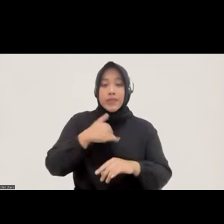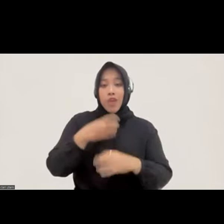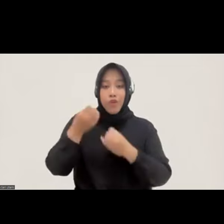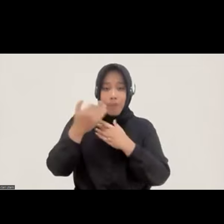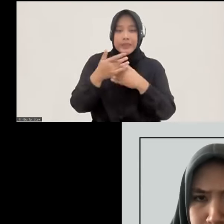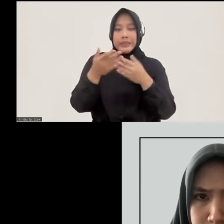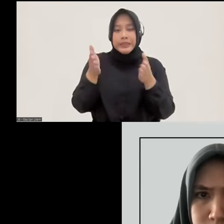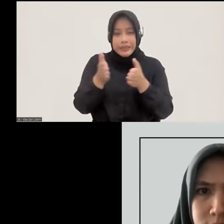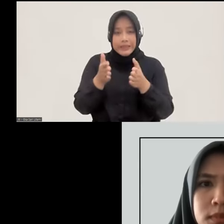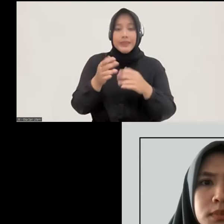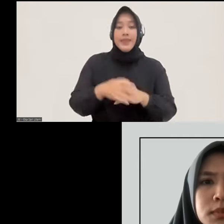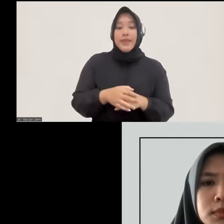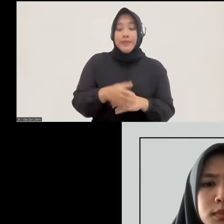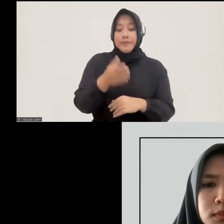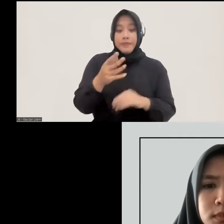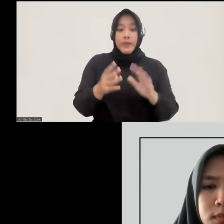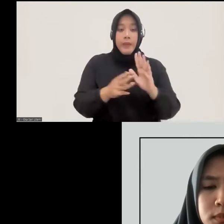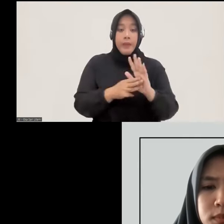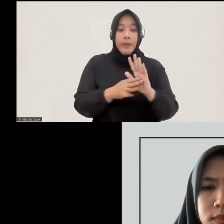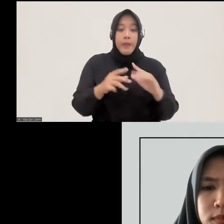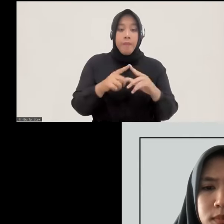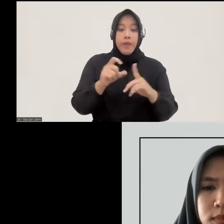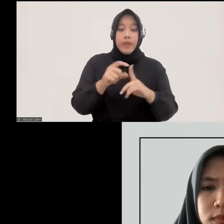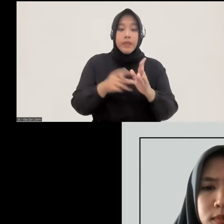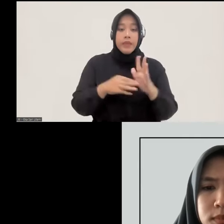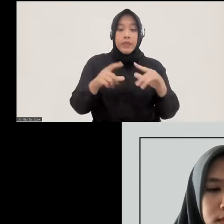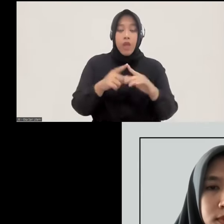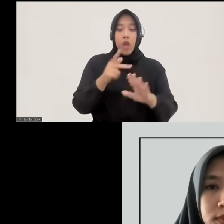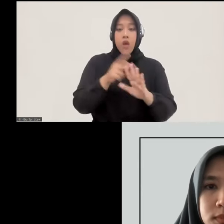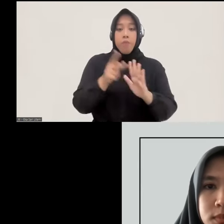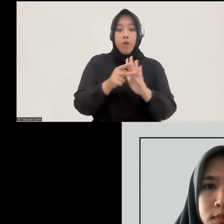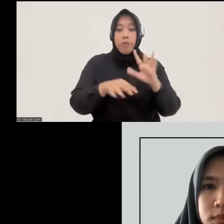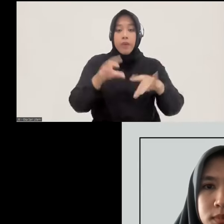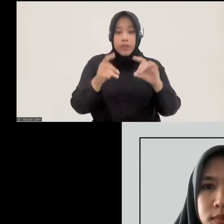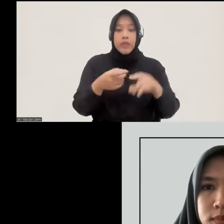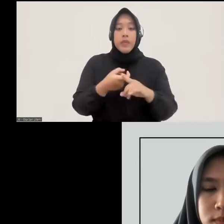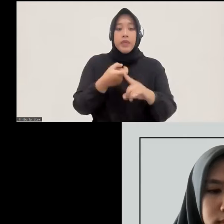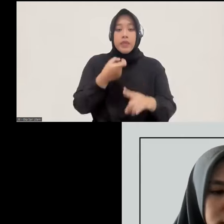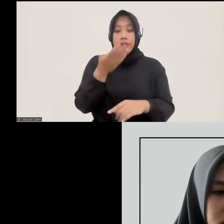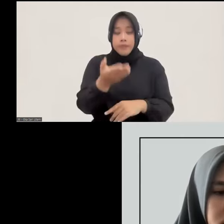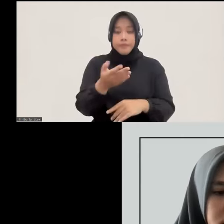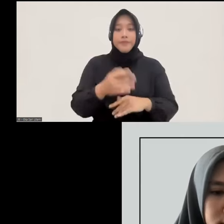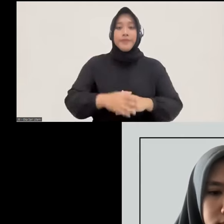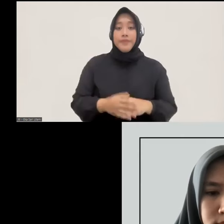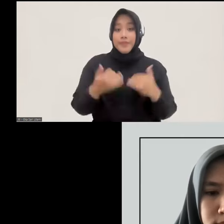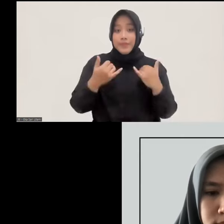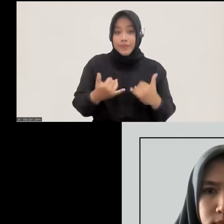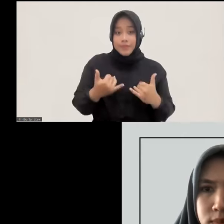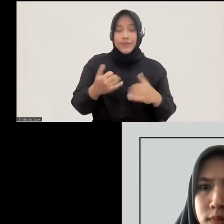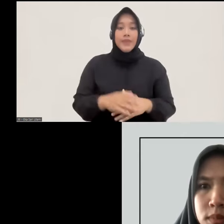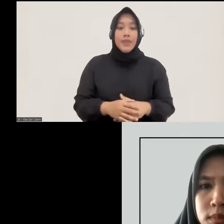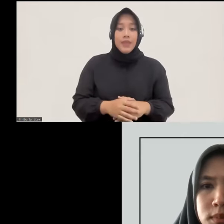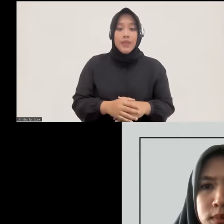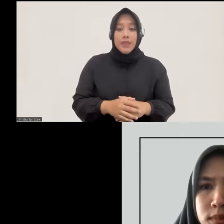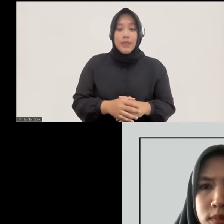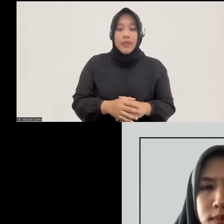Maidina adalah program manager dan juga peneliti dari Institute for Criminal Justice Reform saat ini Mbak Maidina sedang menumpuh pendidikan S2